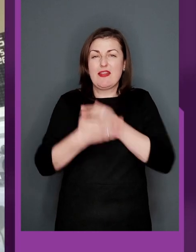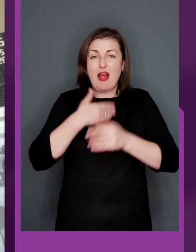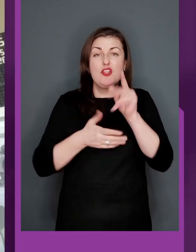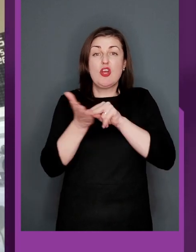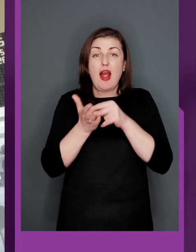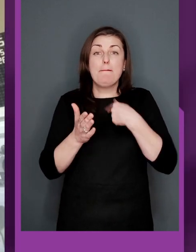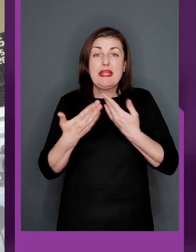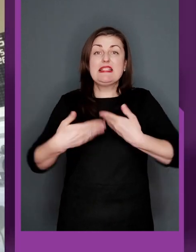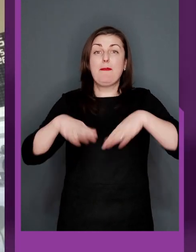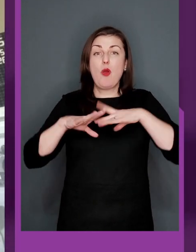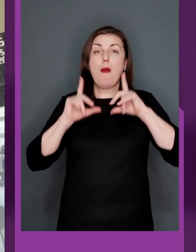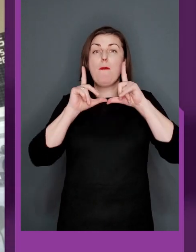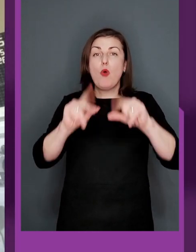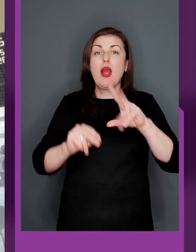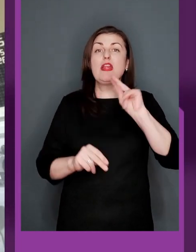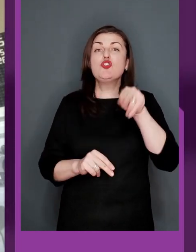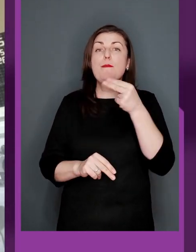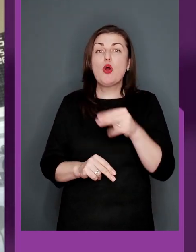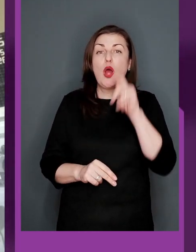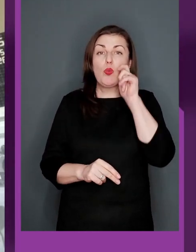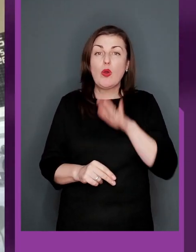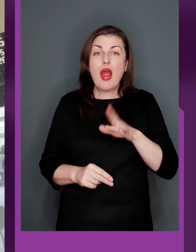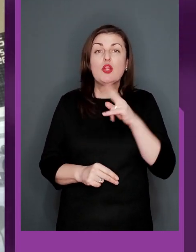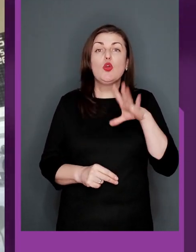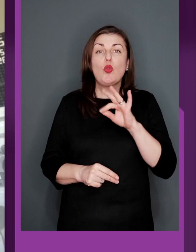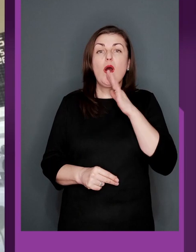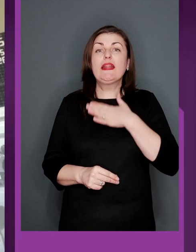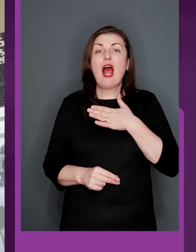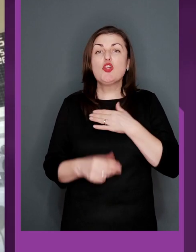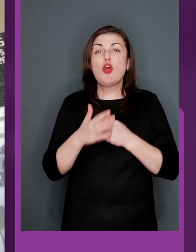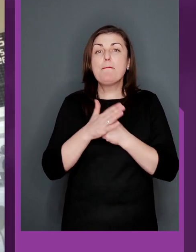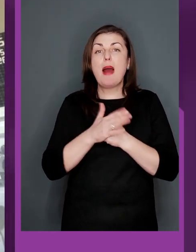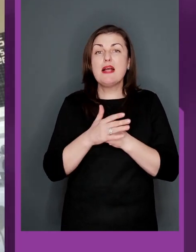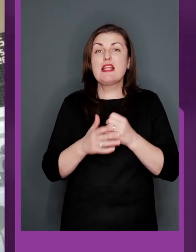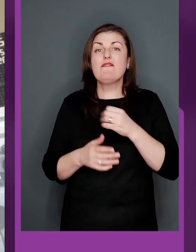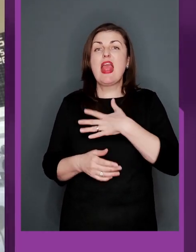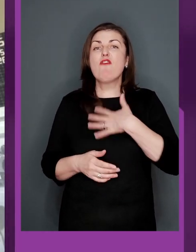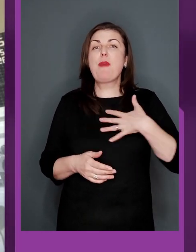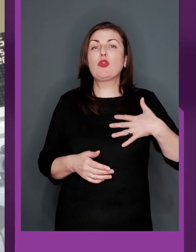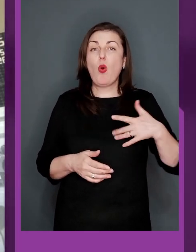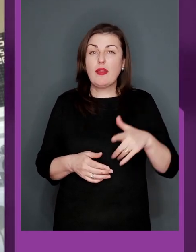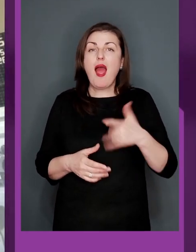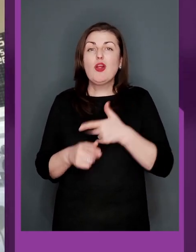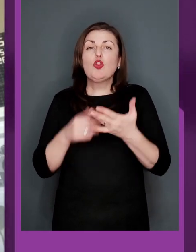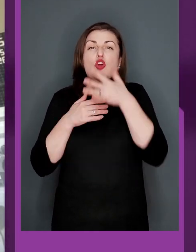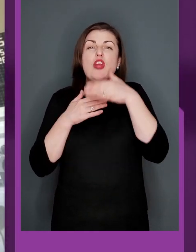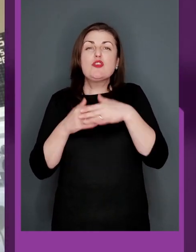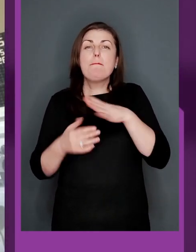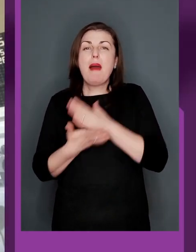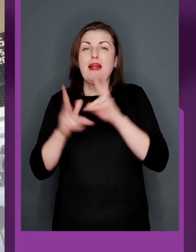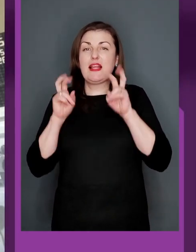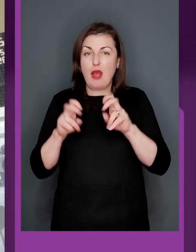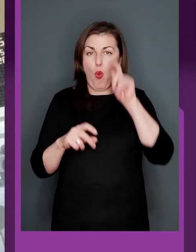мені запропонували поїхати на Чемпіонат України до нашої бази в Євпаторії, яка до цього часу